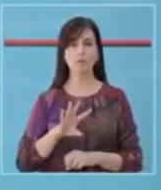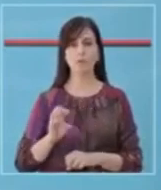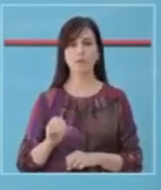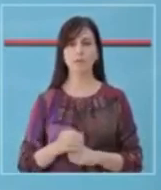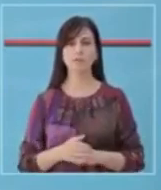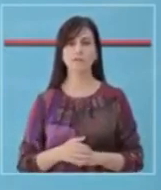Për informacion gjelbër 0800